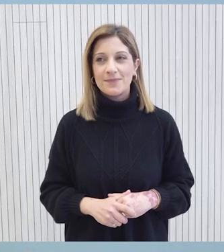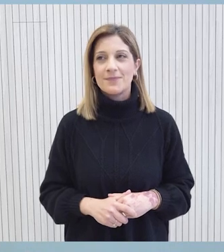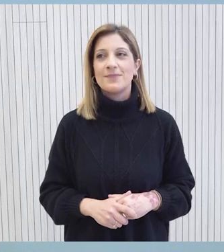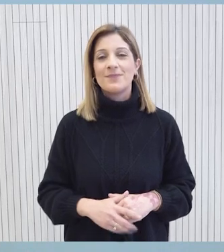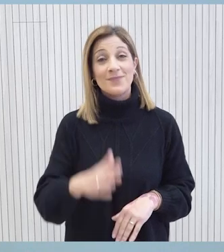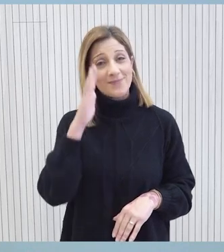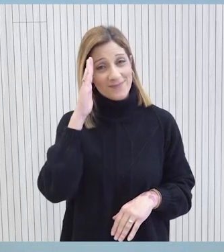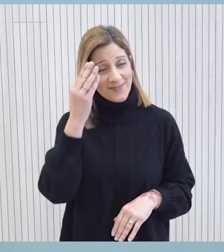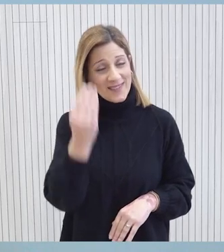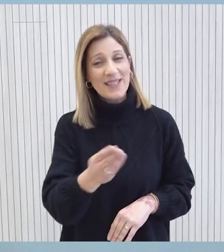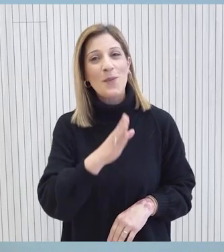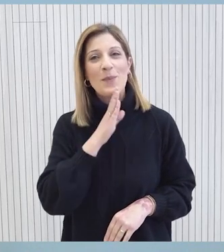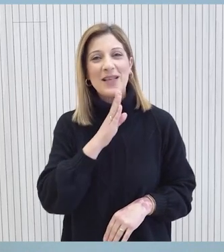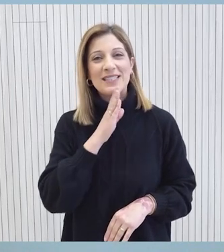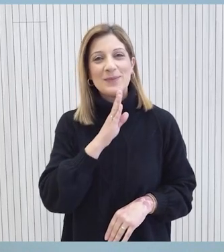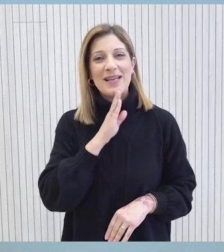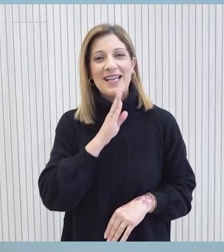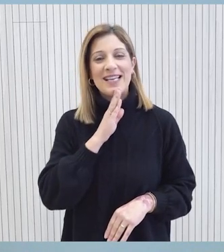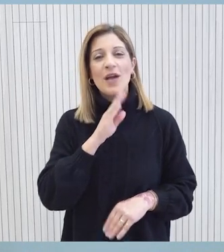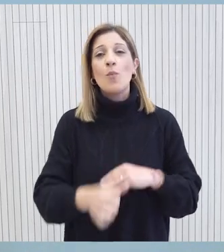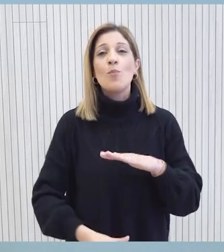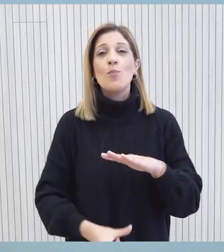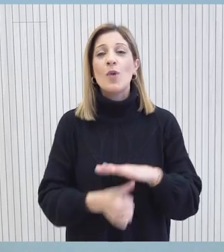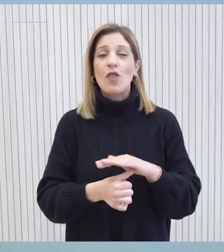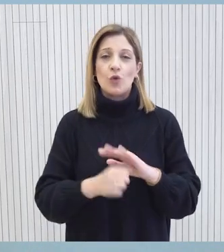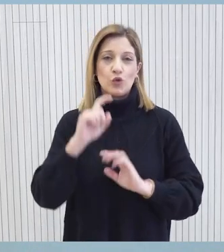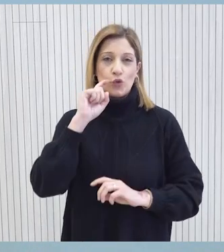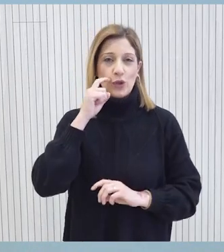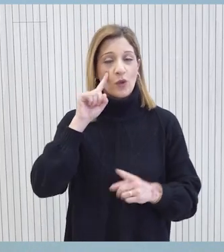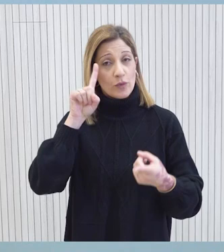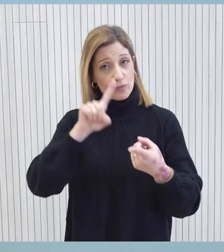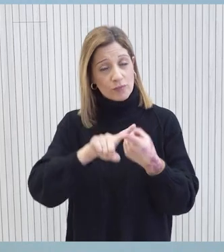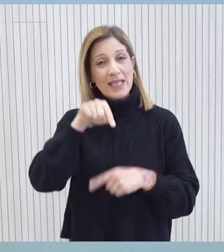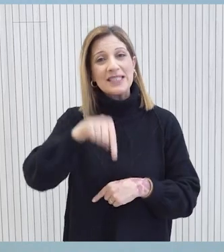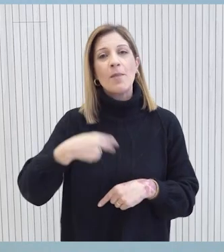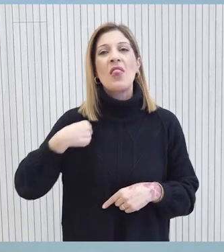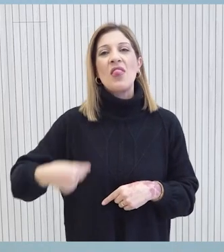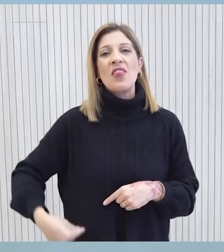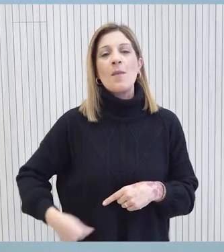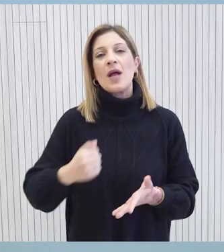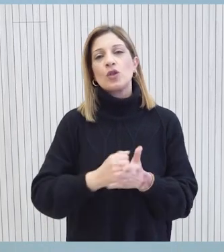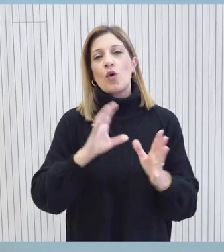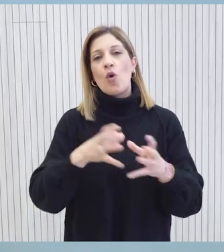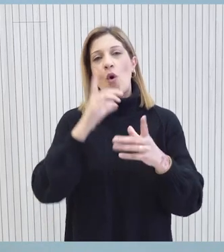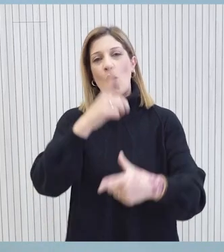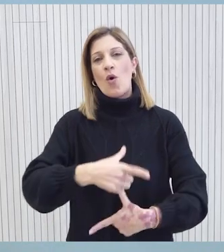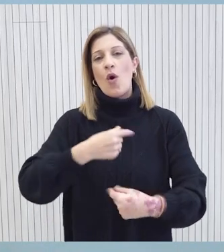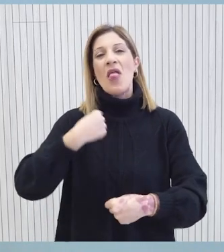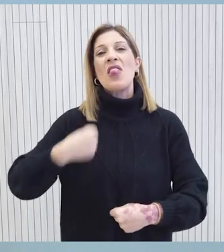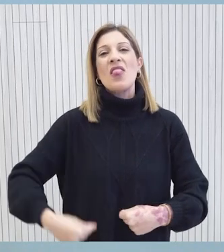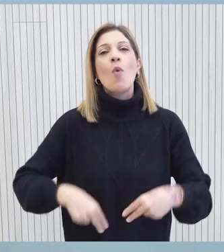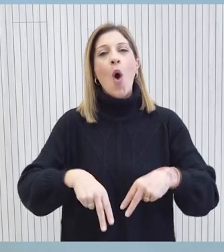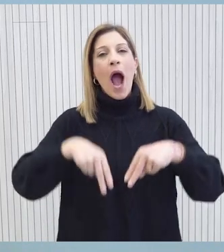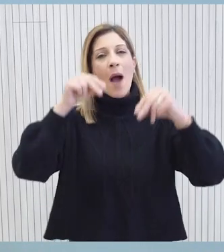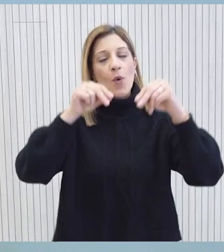Καλό μεσημέρι. Ο πρόεδρος της Δημοκρατίας συνάντησε σήμερα τον Δήμαρχο και την προσωπία του Δήμου Αμοχώστου. Ο